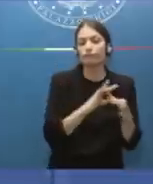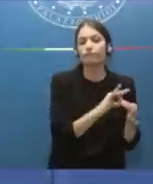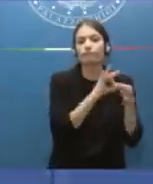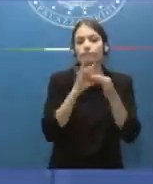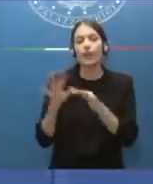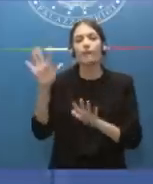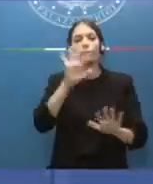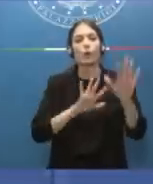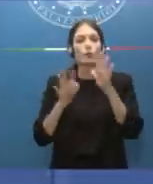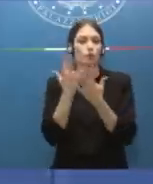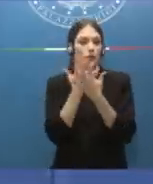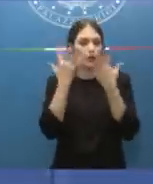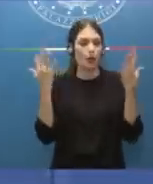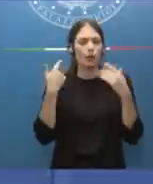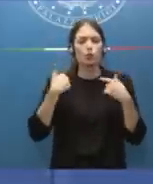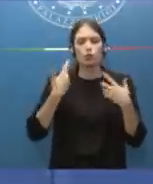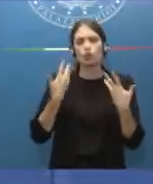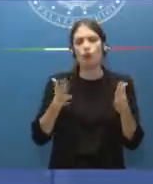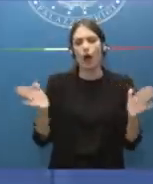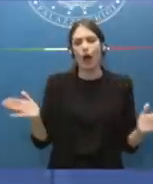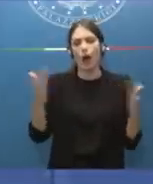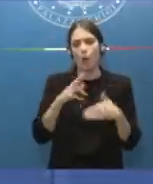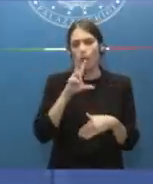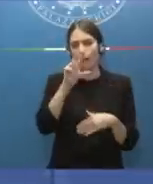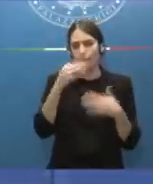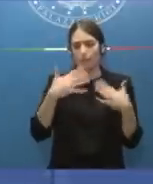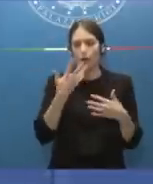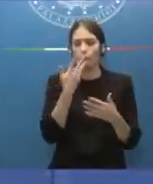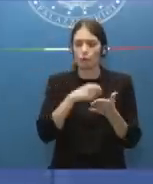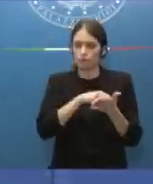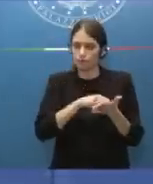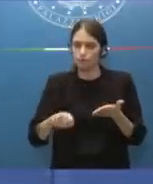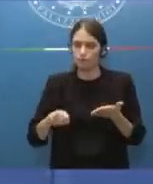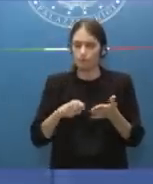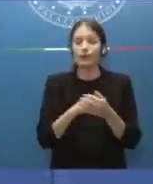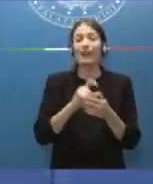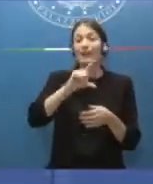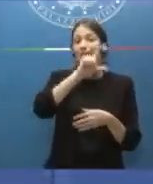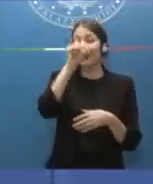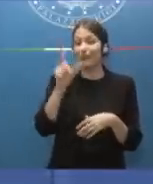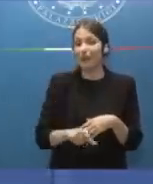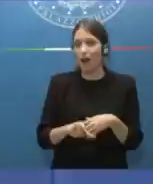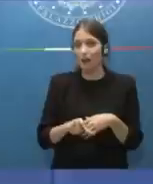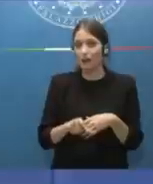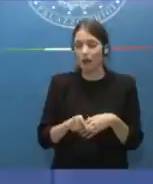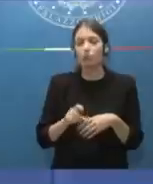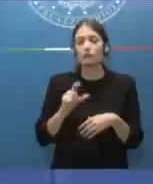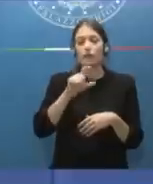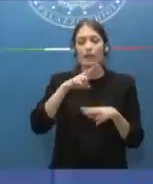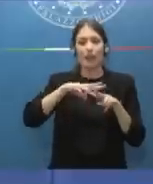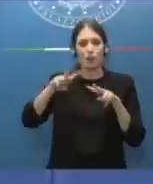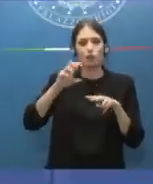Quello che io ho detto in aula e che rivendico è che l'Italia è la nazione d'Occidente